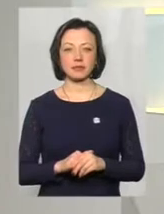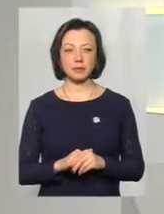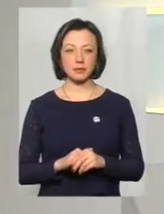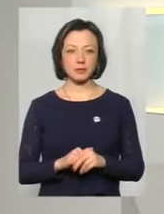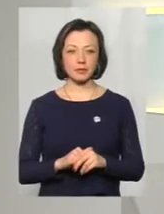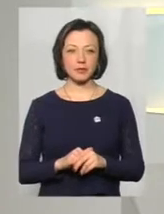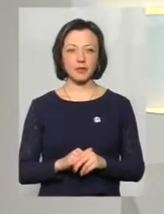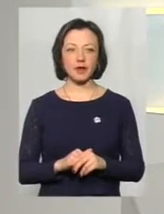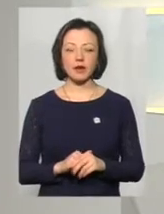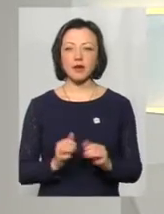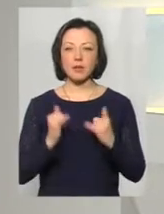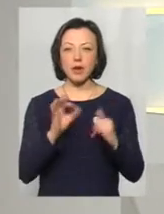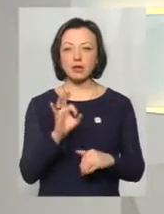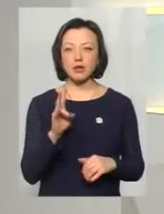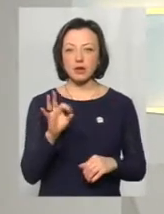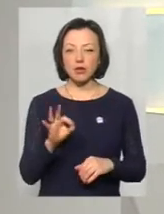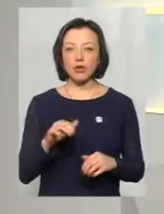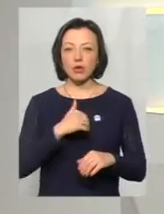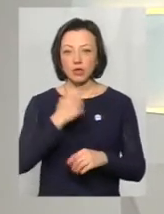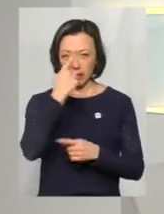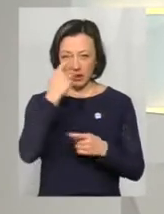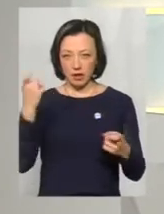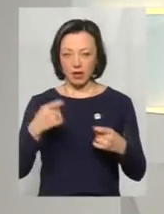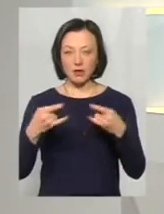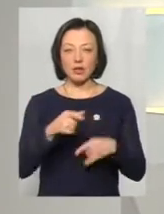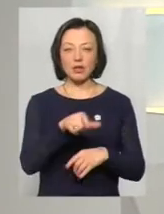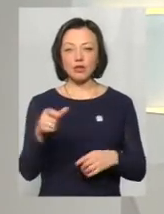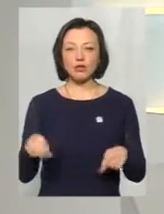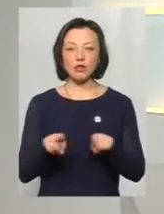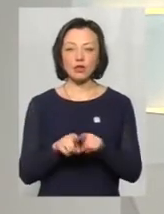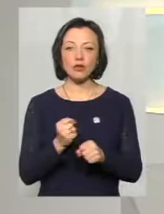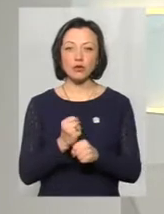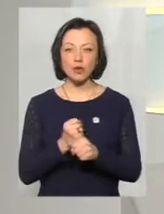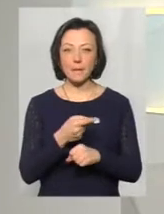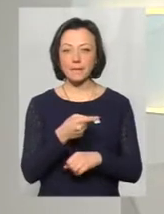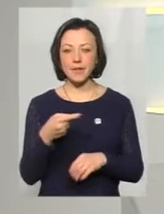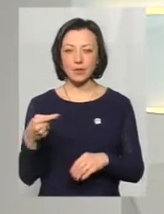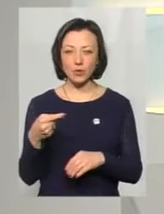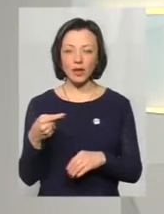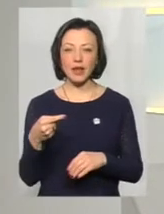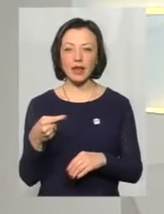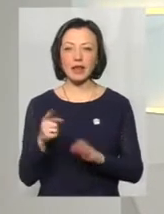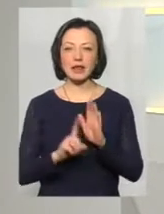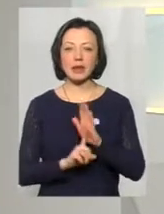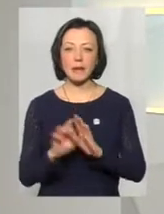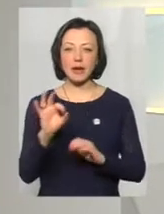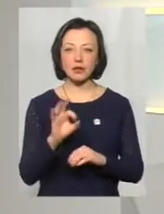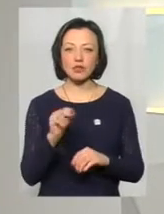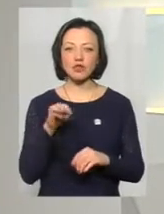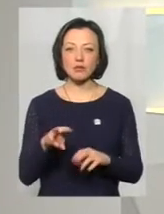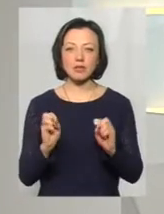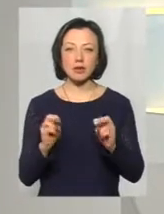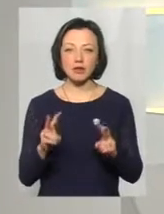Пані Оксано, хочу, щоб ви нагадали нашим телеглядачам, що робити у мінусову температуру і чим